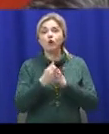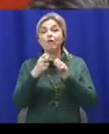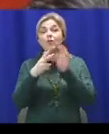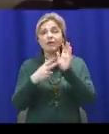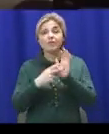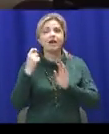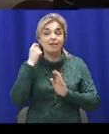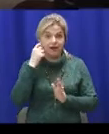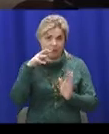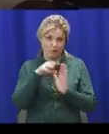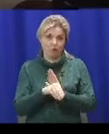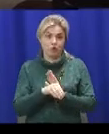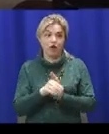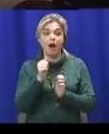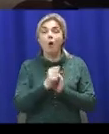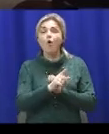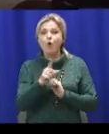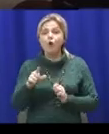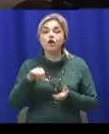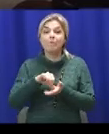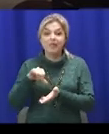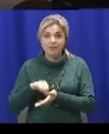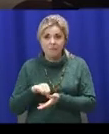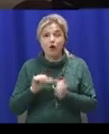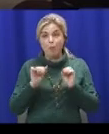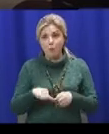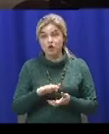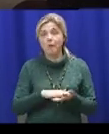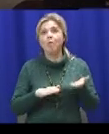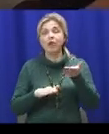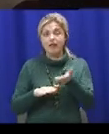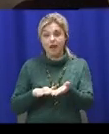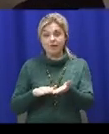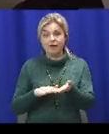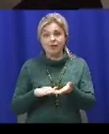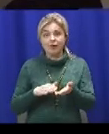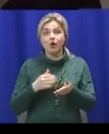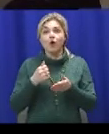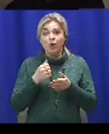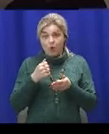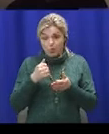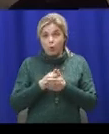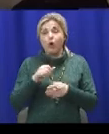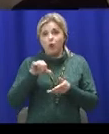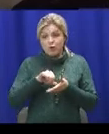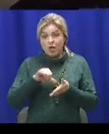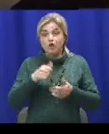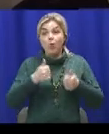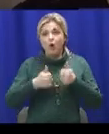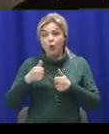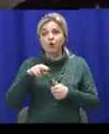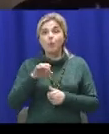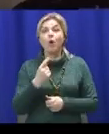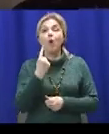Кожен представник-учасник може подати до участі в конкурсу по однієї